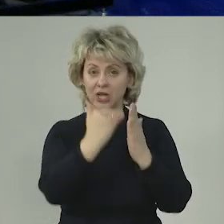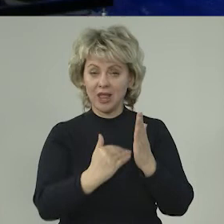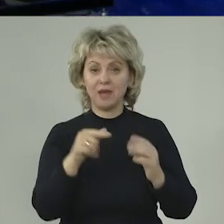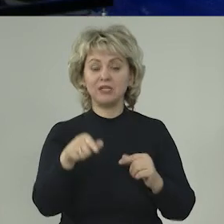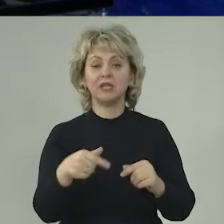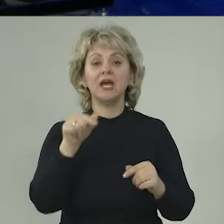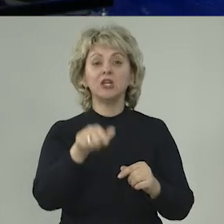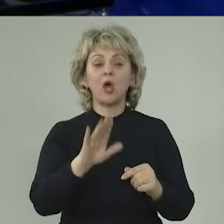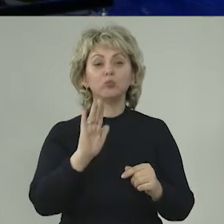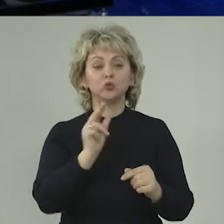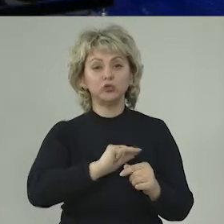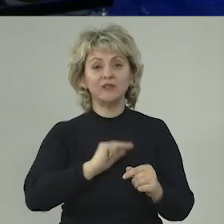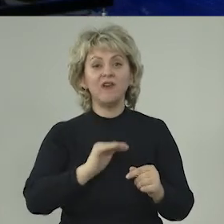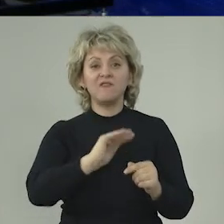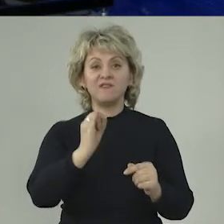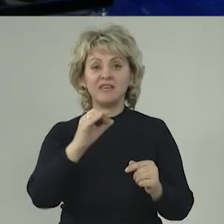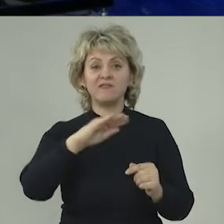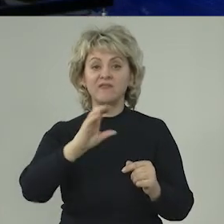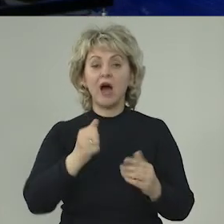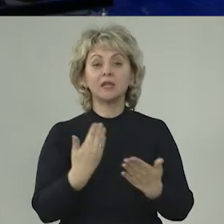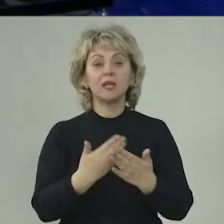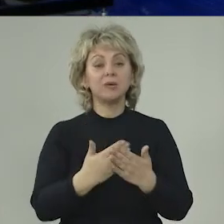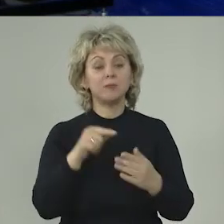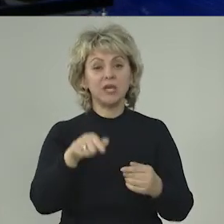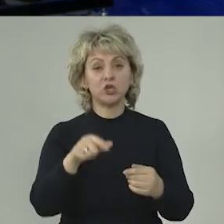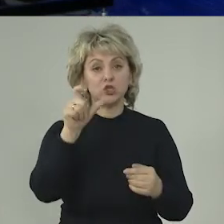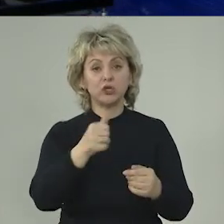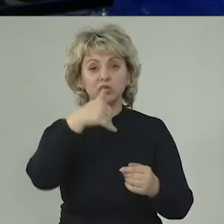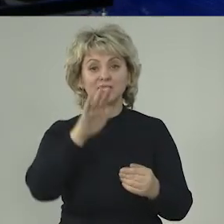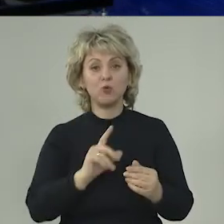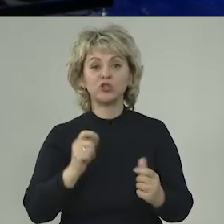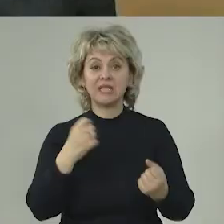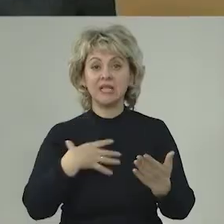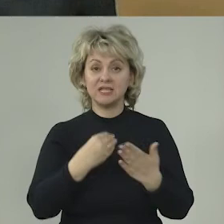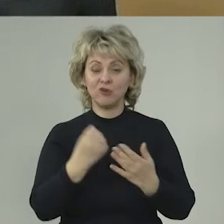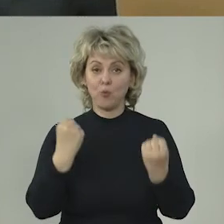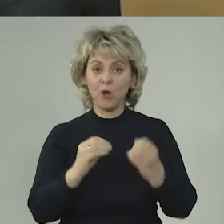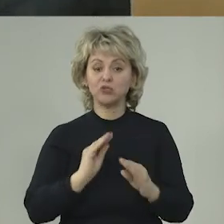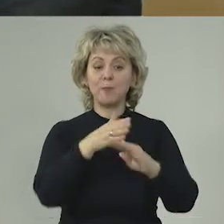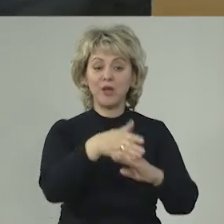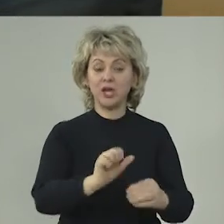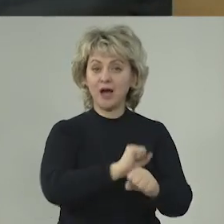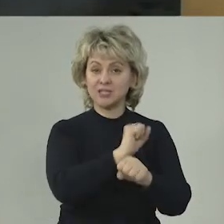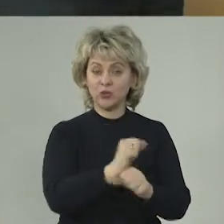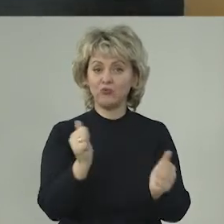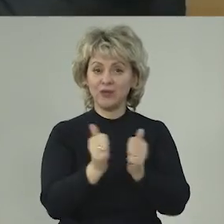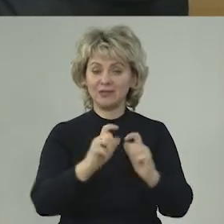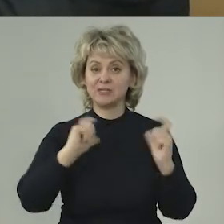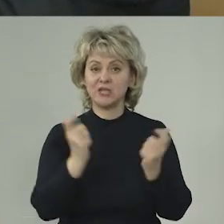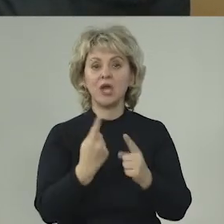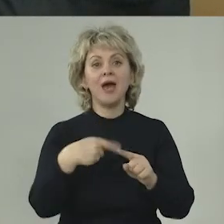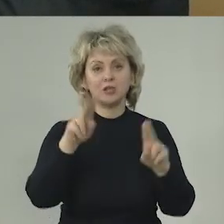регламенты. Там будут работать правила ФИФА. Ну, человек не сможет подъехать на своем автомобиле на стоянке у стадиона.